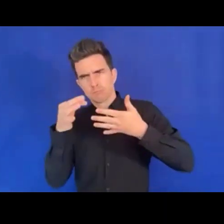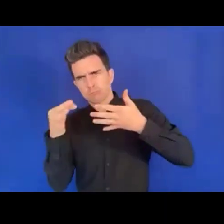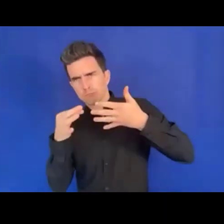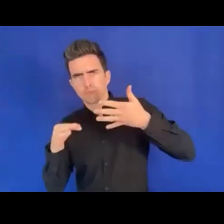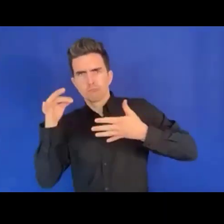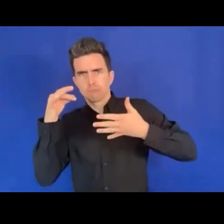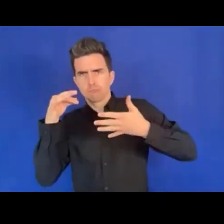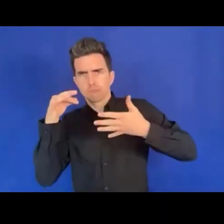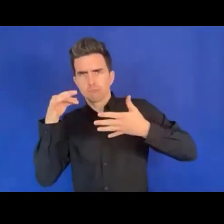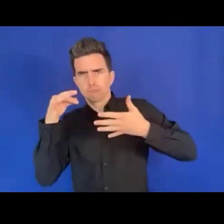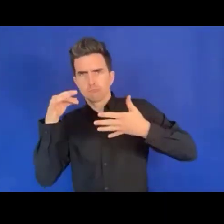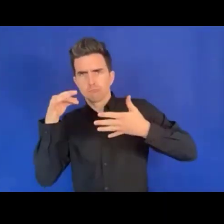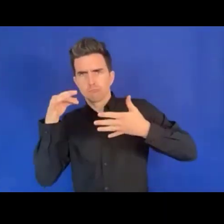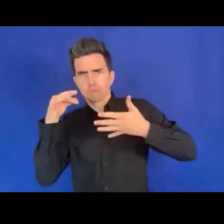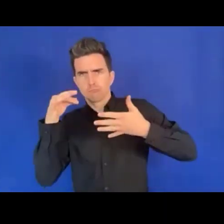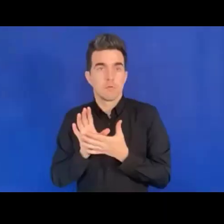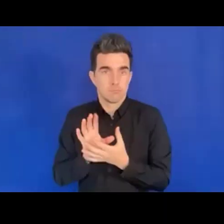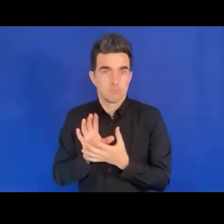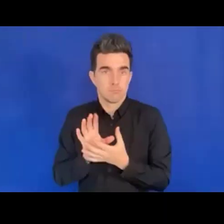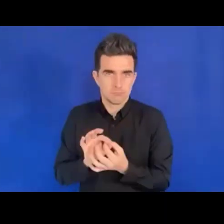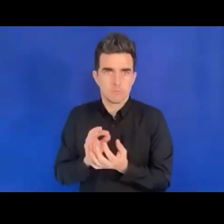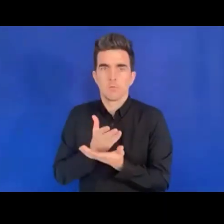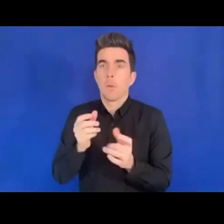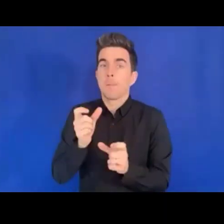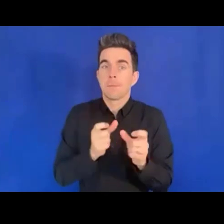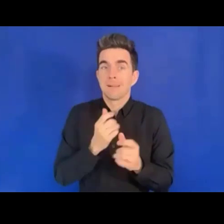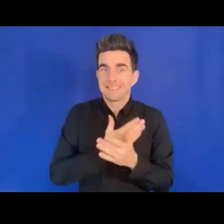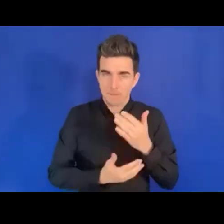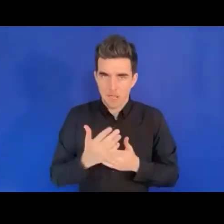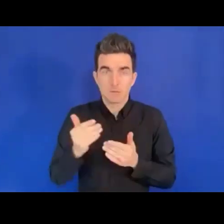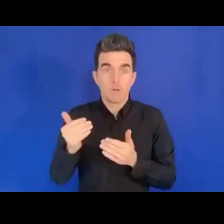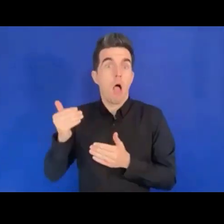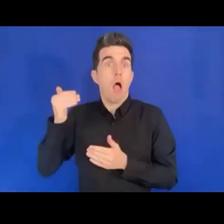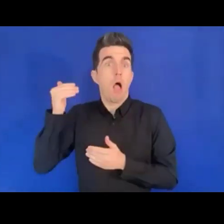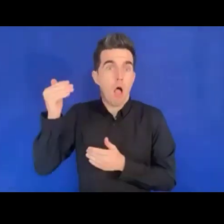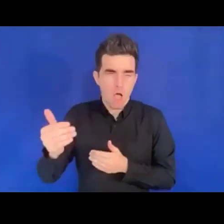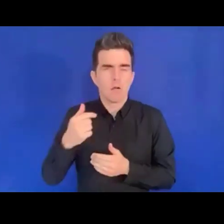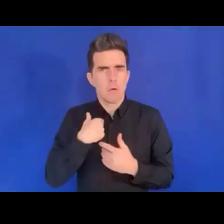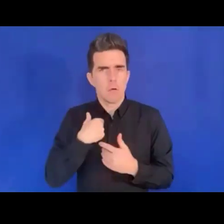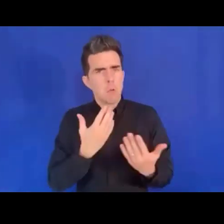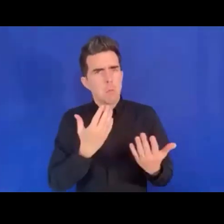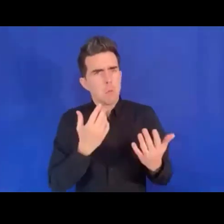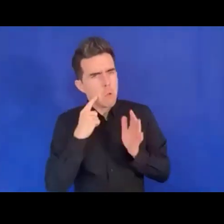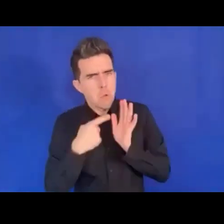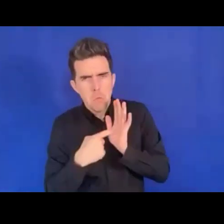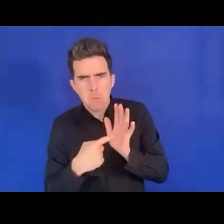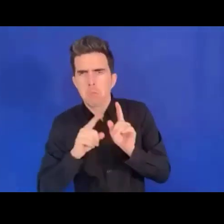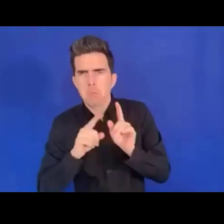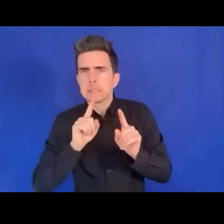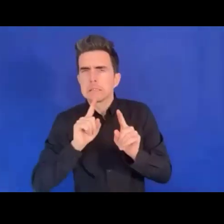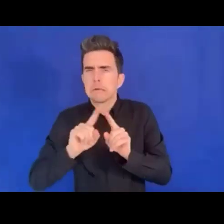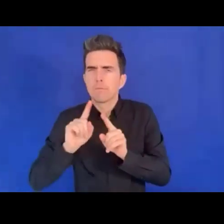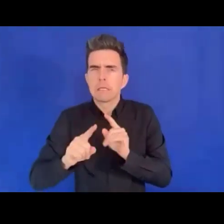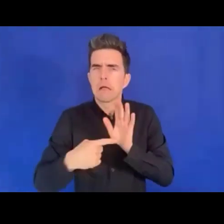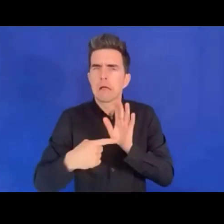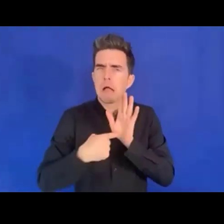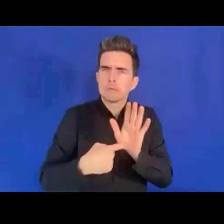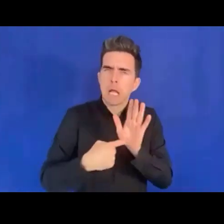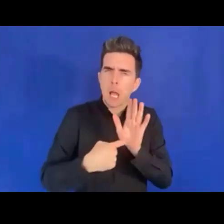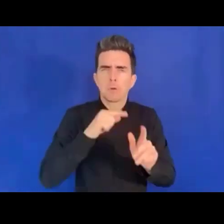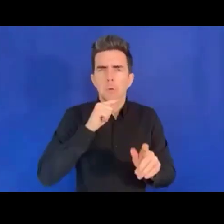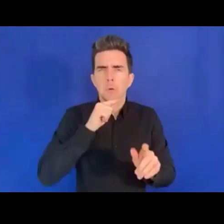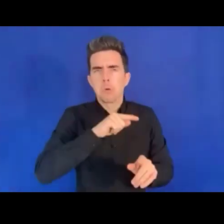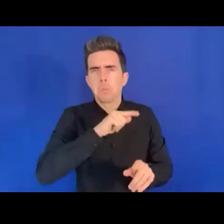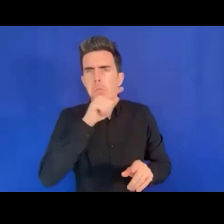des villes qui ont déjà été, qui ont déjà appliqué ce type d'outils et pour identifier certaines actions